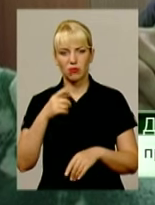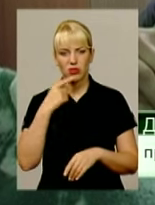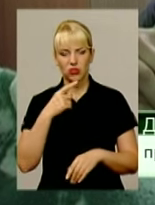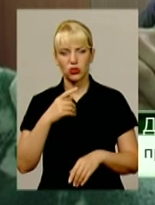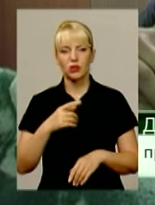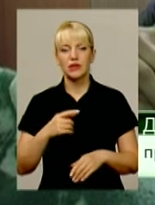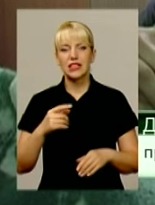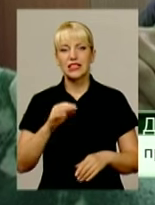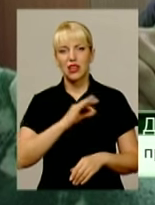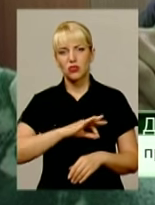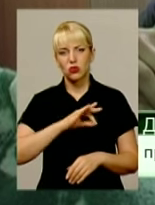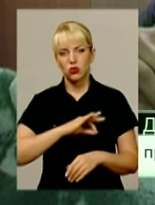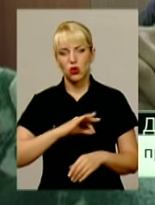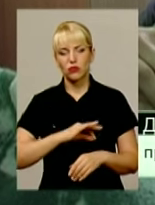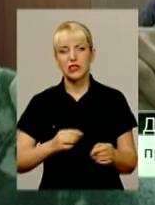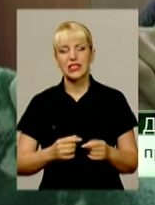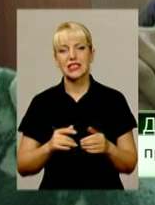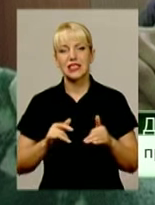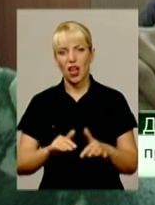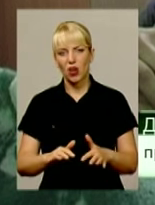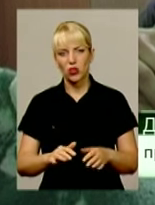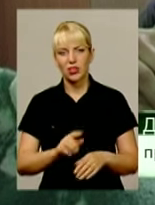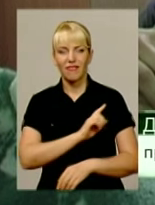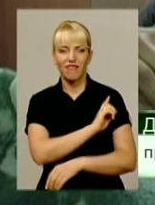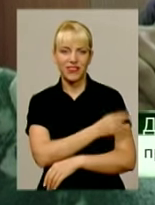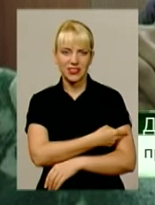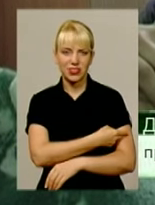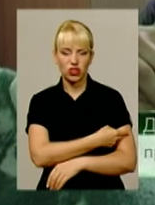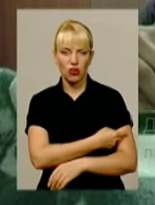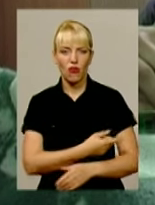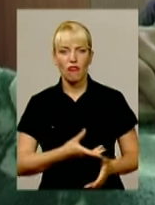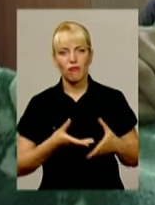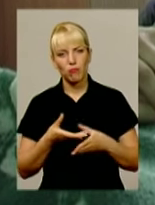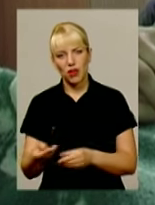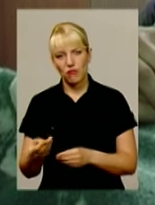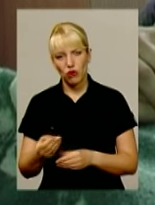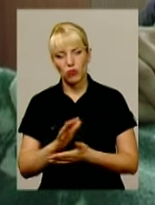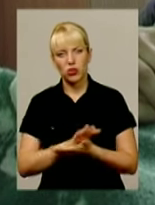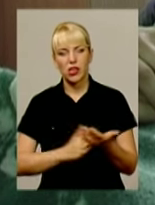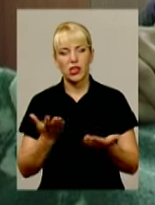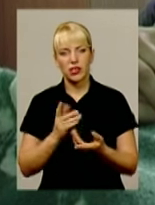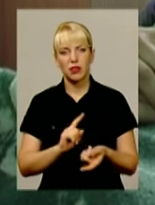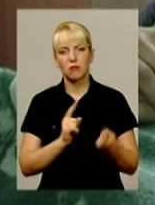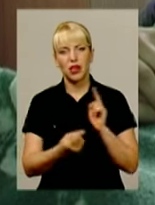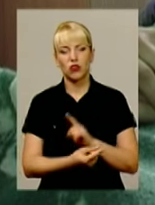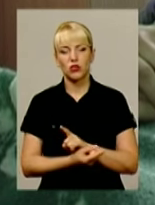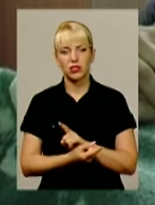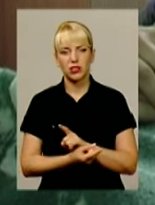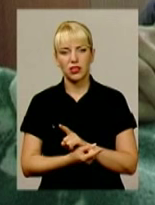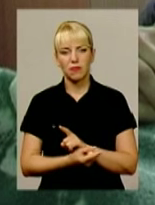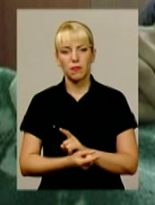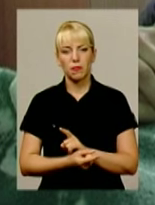застосовані заходи фізичного впливу, в подальшому, які переросли